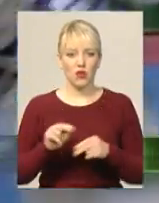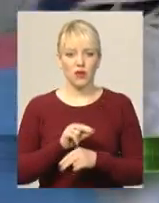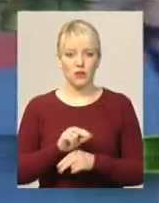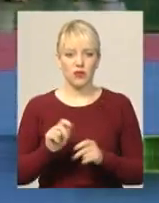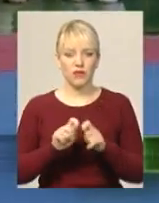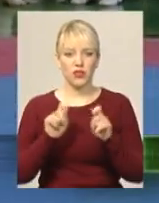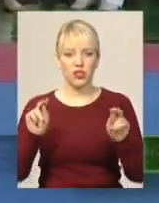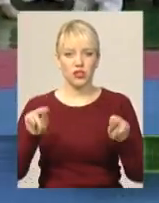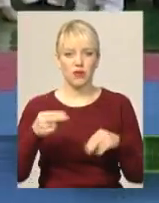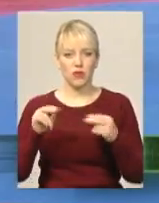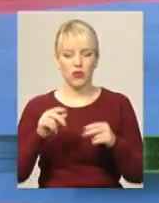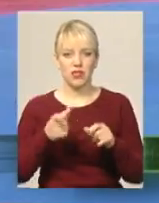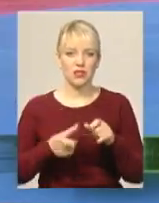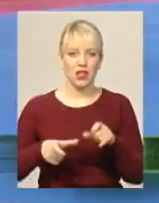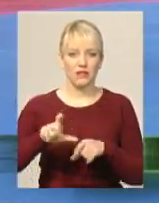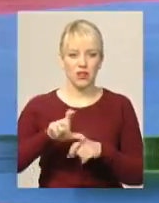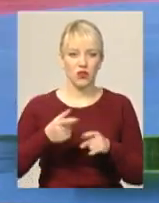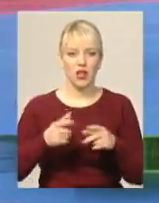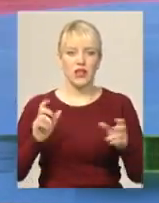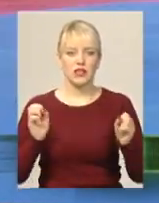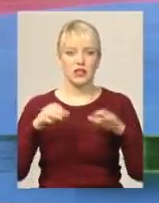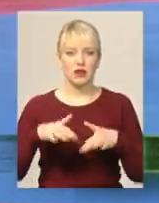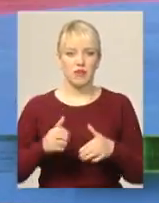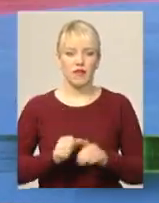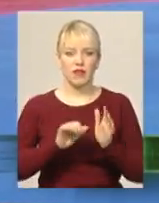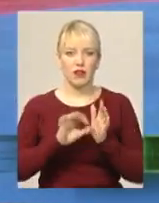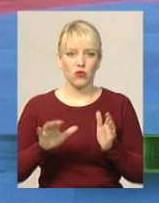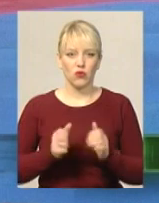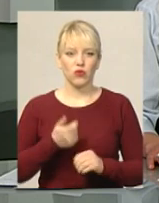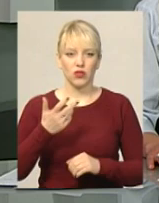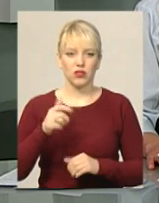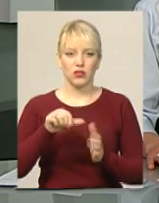чемпіонат міста Хмельницького з Крепондо ВТ зібрав рекордну кількість учасників.